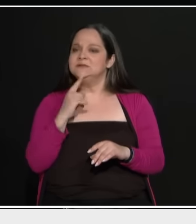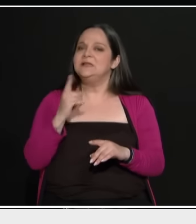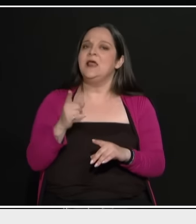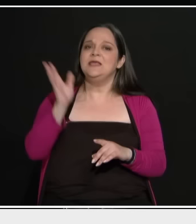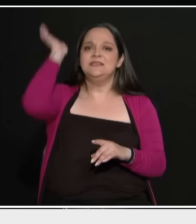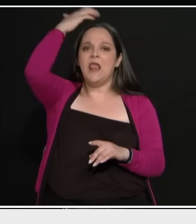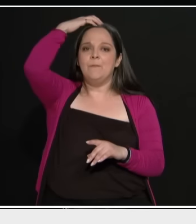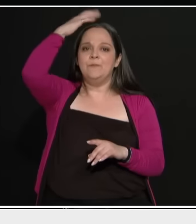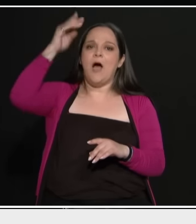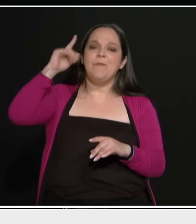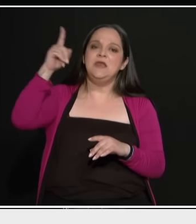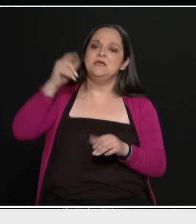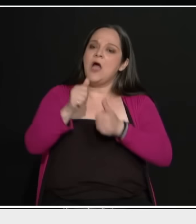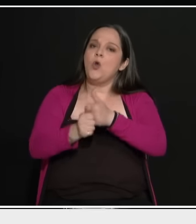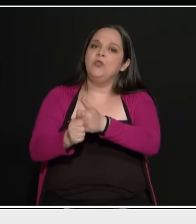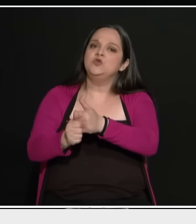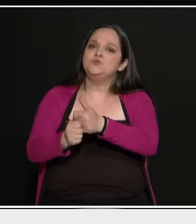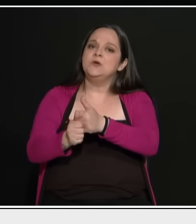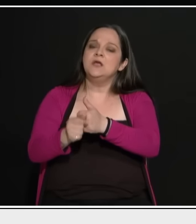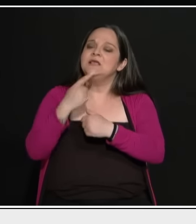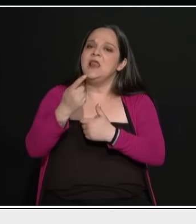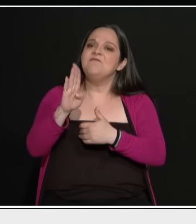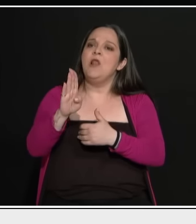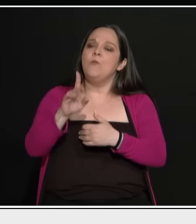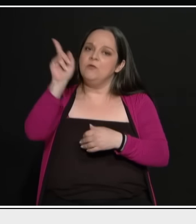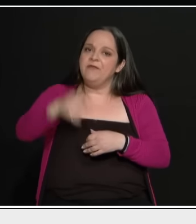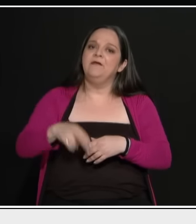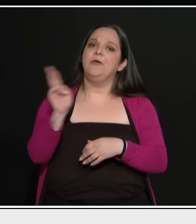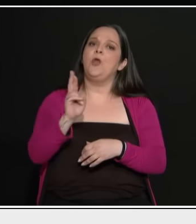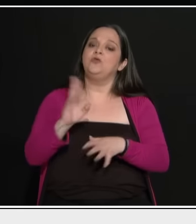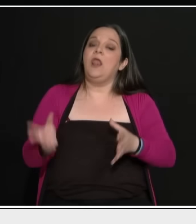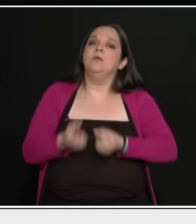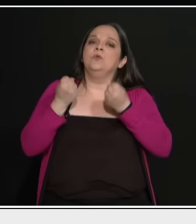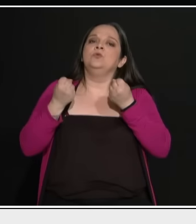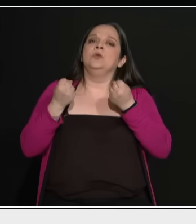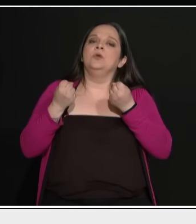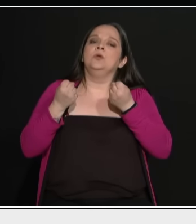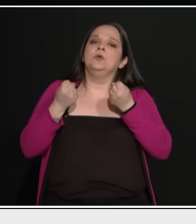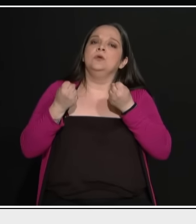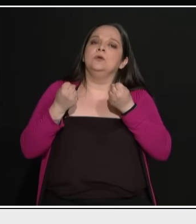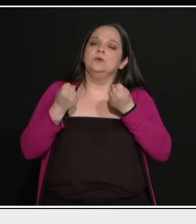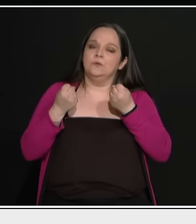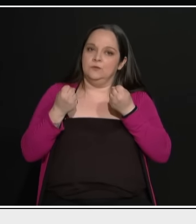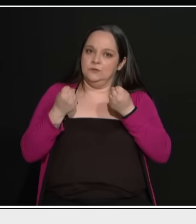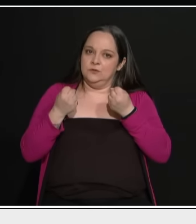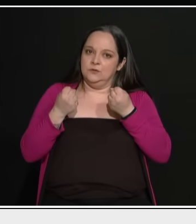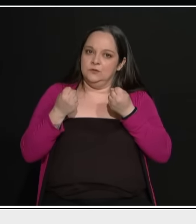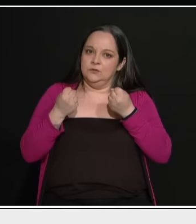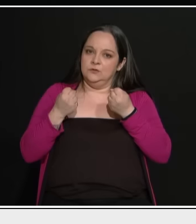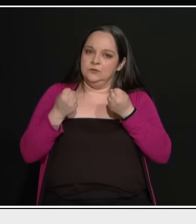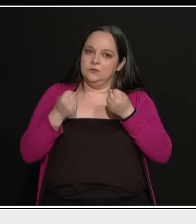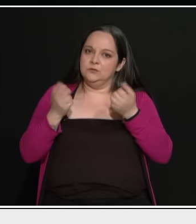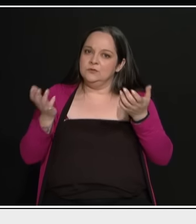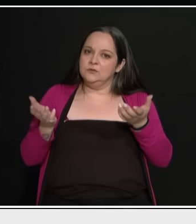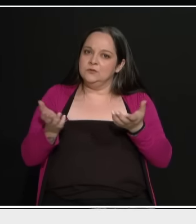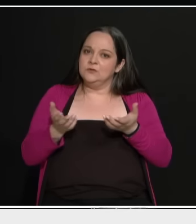ντραμ. Θα έρθει η Ρωσία να μας σώσει. Γιατί η Ρωσία έχει αληθές ό,τι